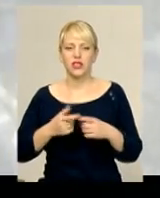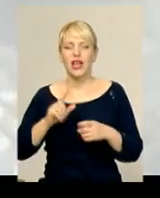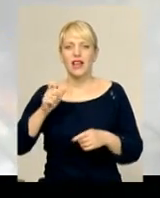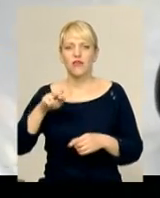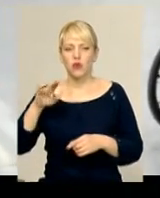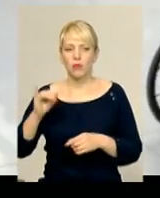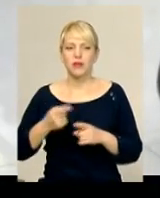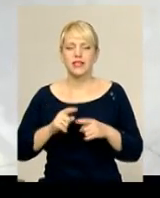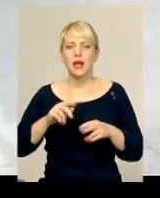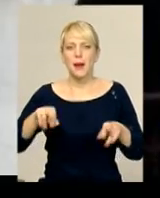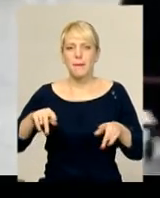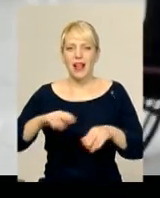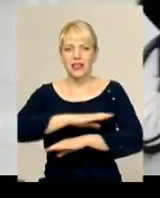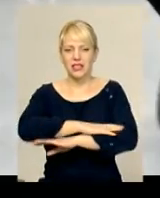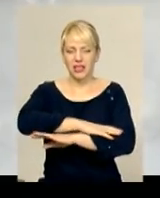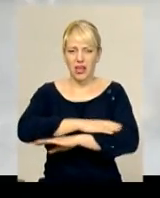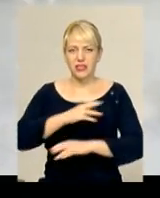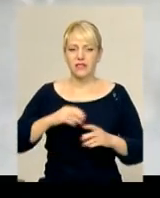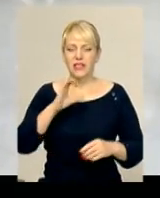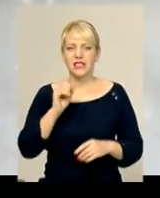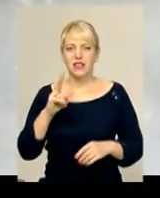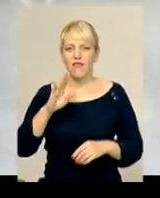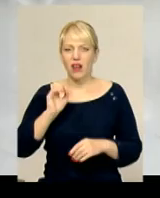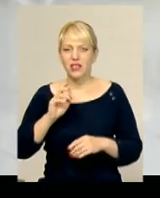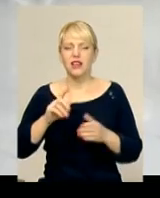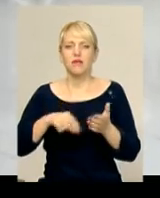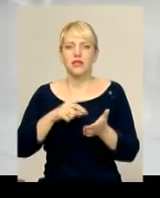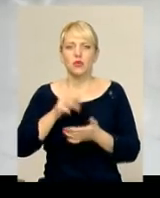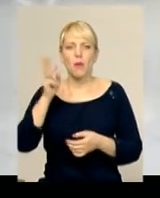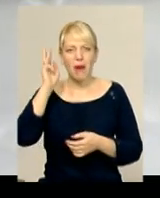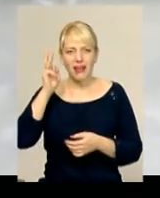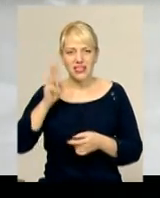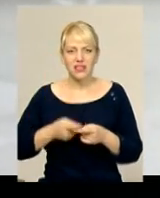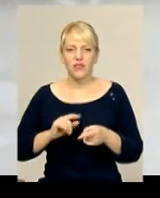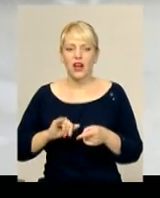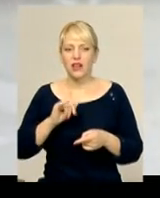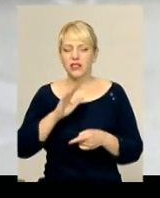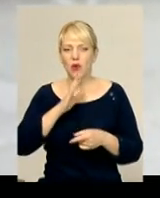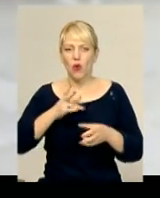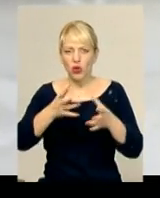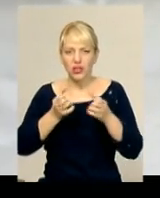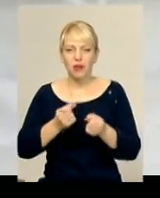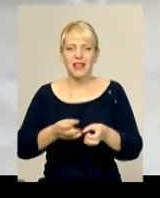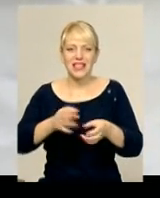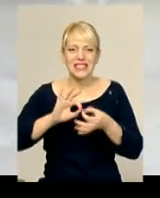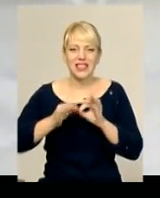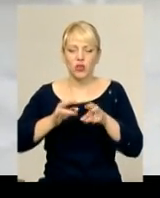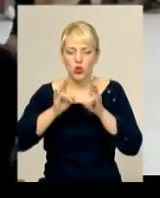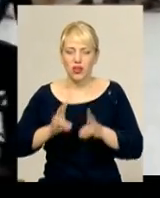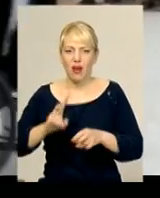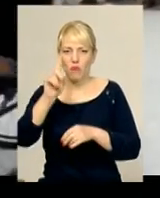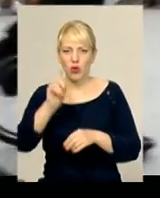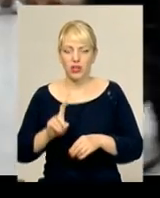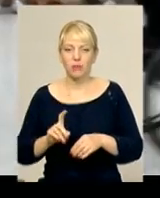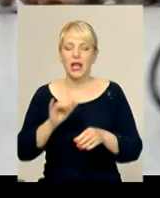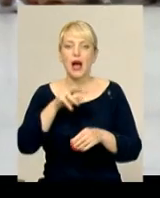бальних танців на візках. Надія Сівак з Макіївки. Інвалідність здобула через складну травму хребта. У місті Атомників-Танцівниця жила зі